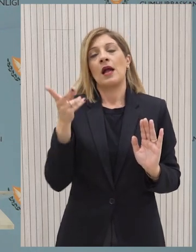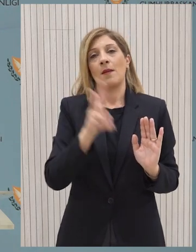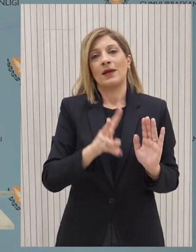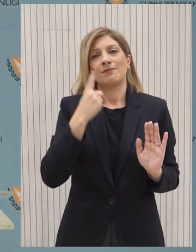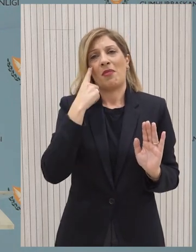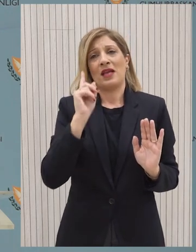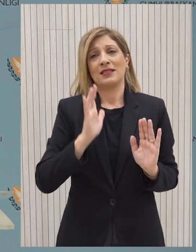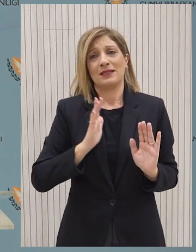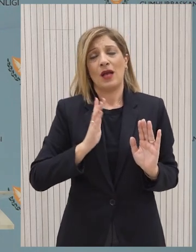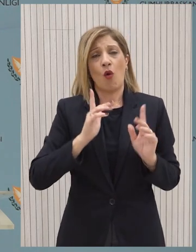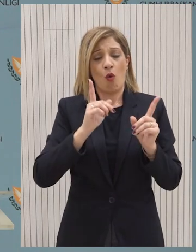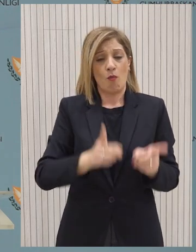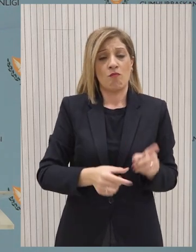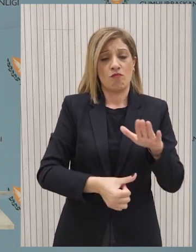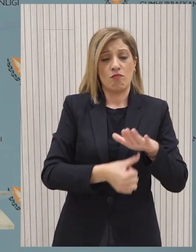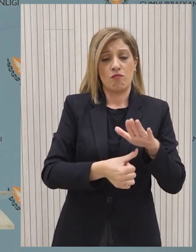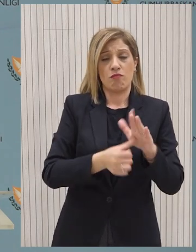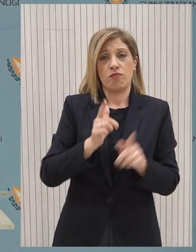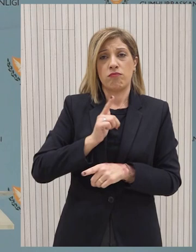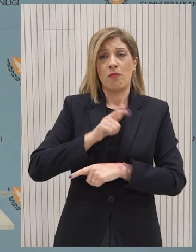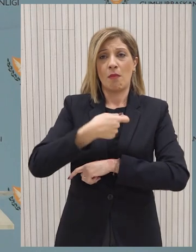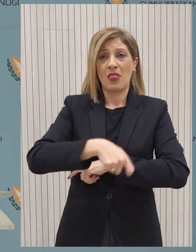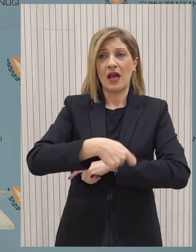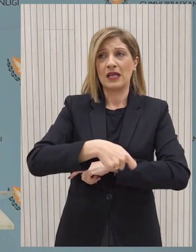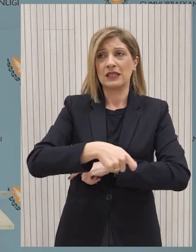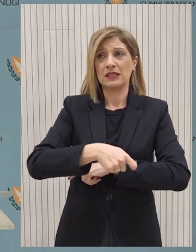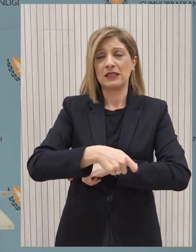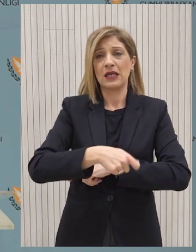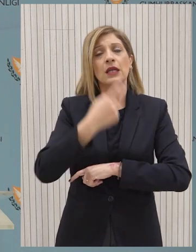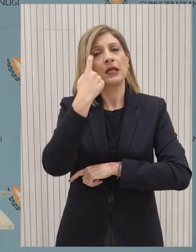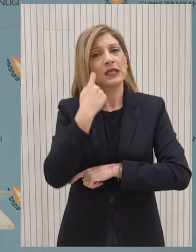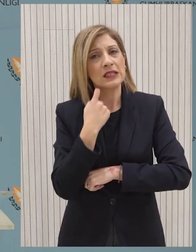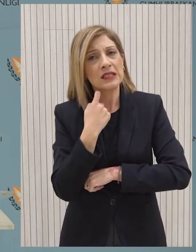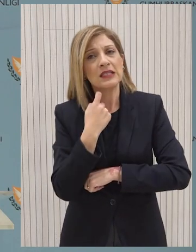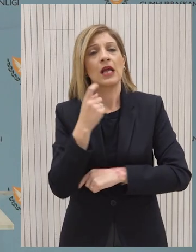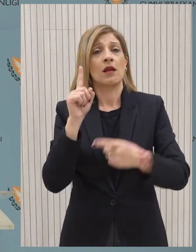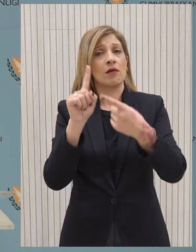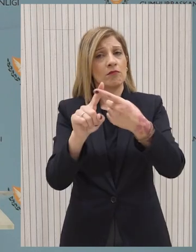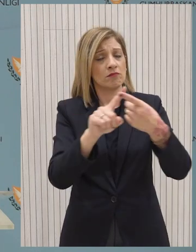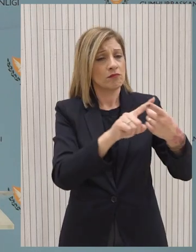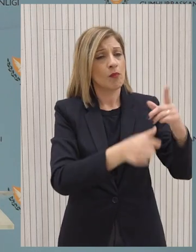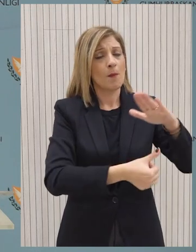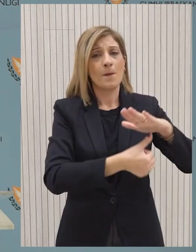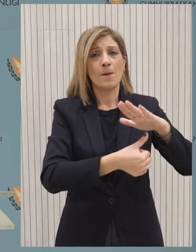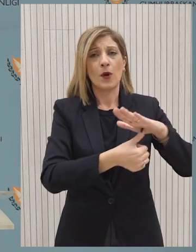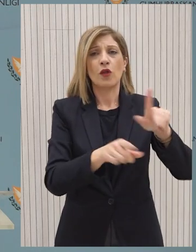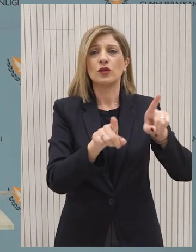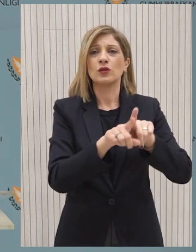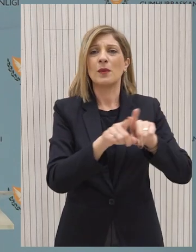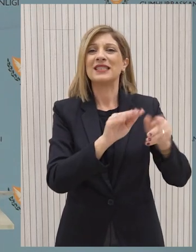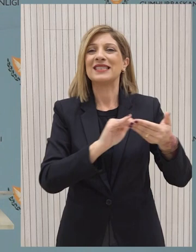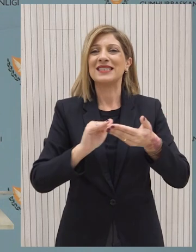απόφαση ενός δικαστήριου για να το εξετάσει, για να υπενθυμίσει. γνωστές και οι συναντήσεις που έχει πραγματοποιήσει μέχρι σήμερα με τους